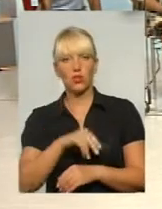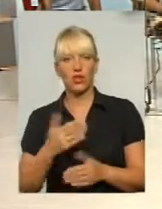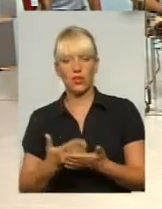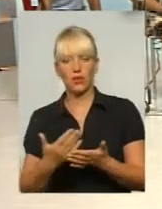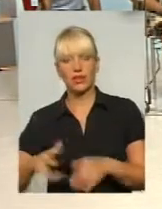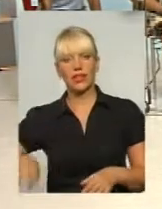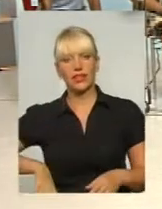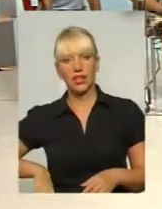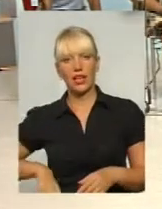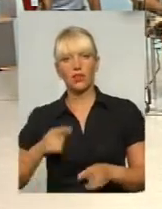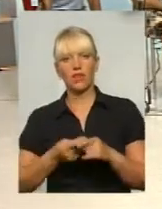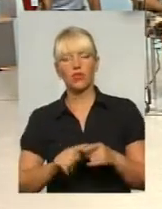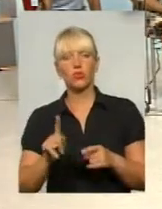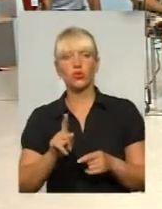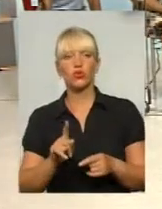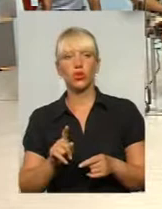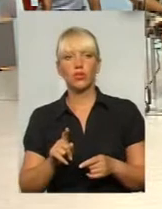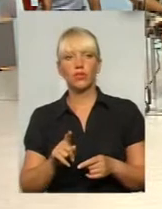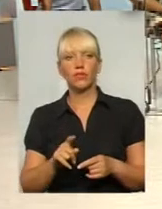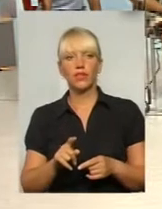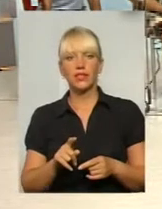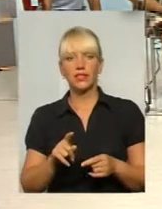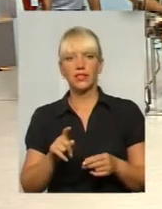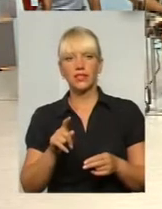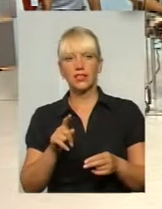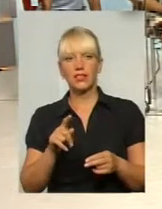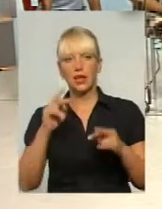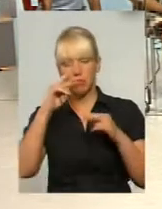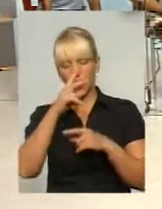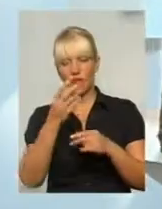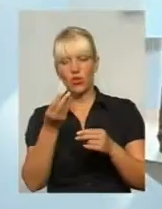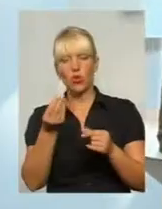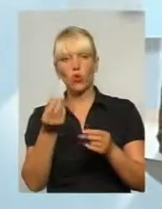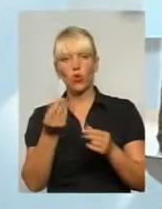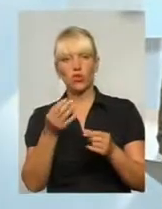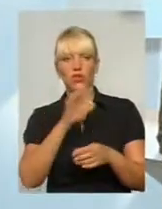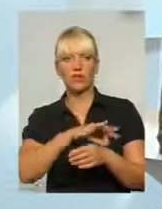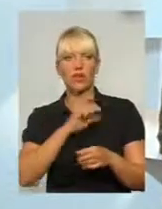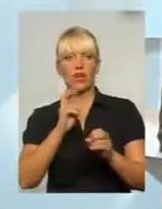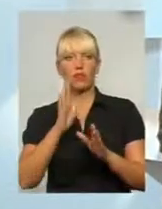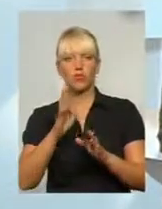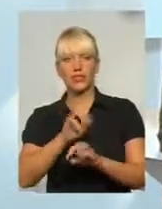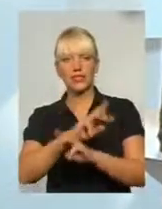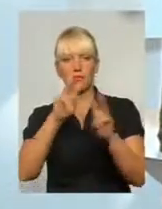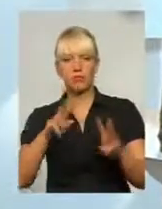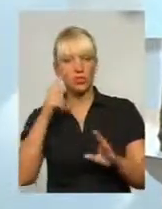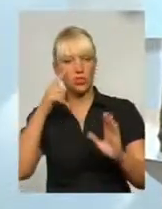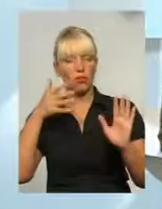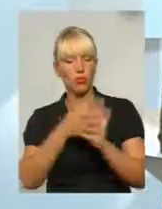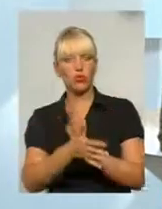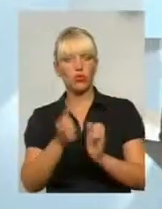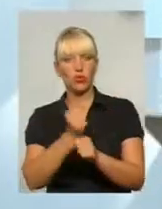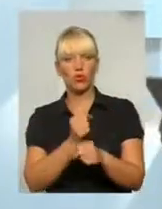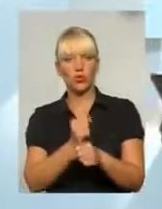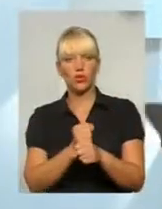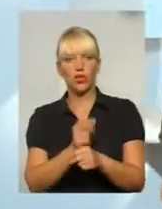директора у тому, що зникають тварини і неправильно використовуються кошти. Як буде забезпечена прозорість роботи